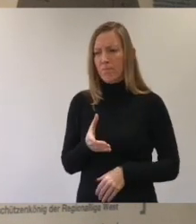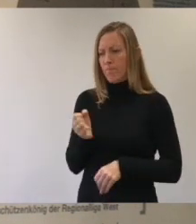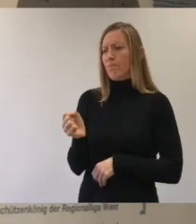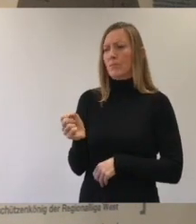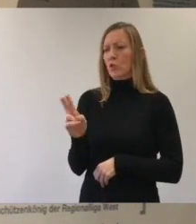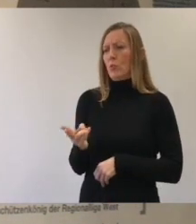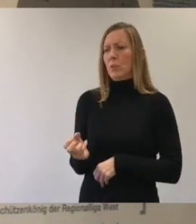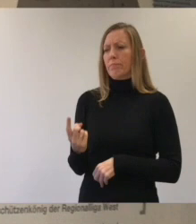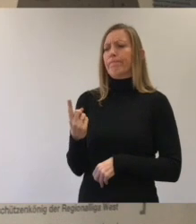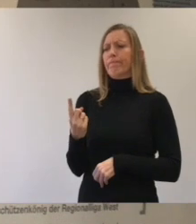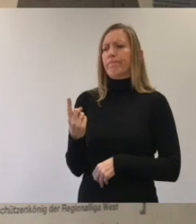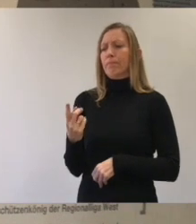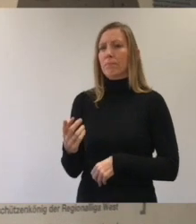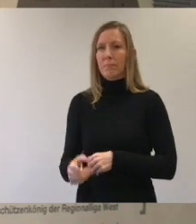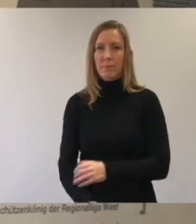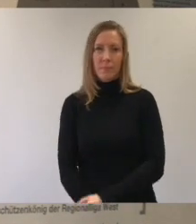dass bei Ingo was nicht stimmt.